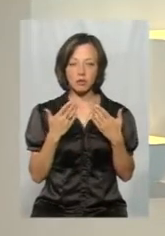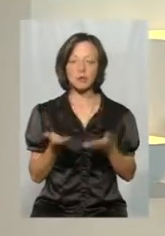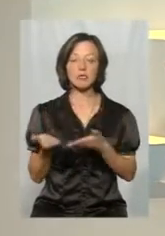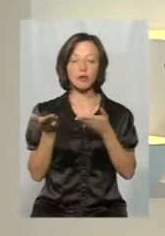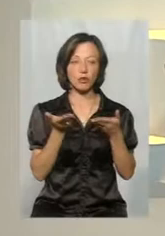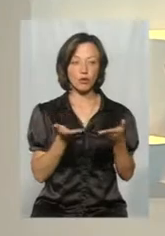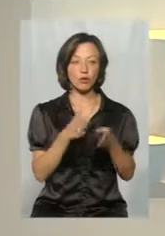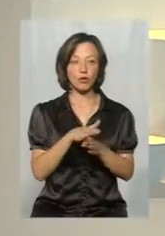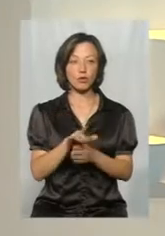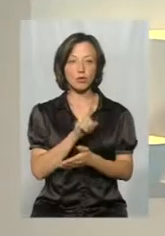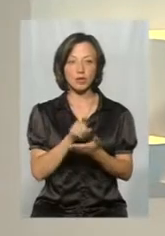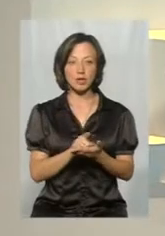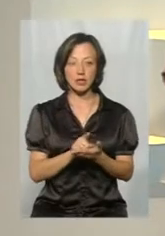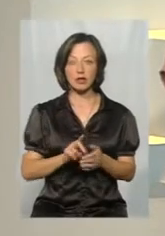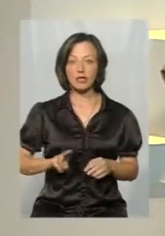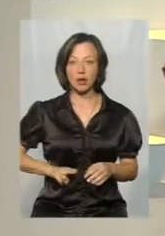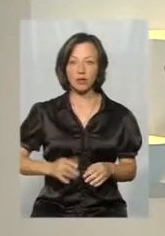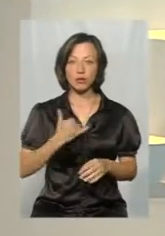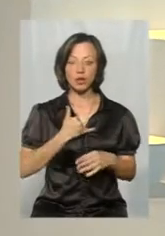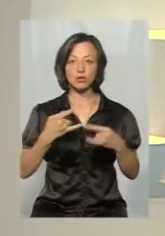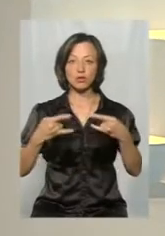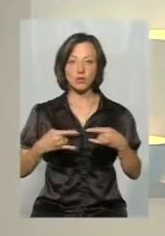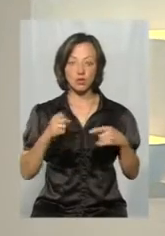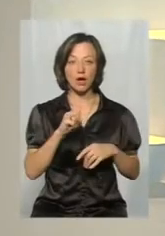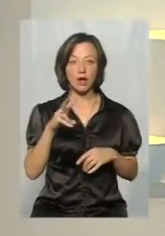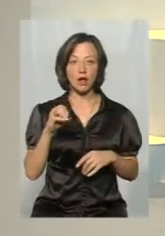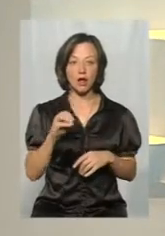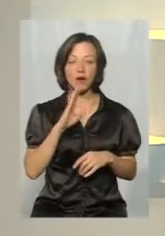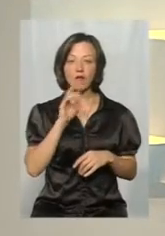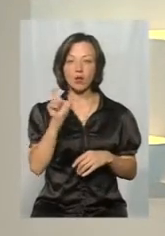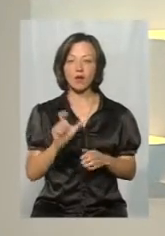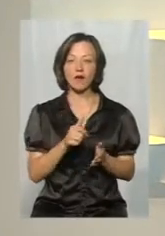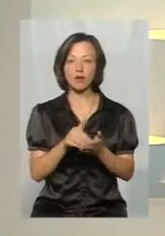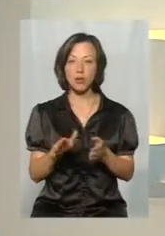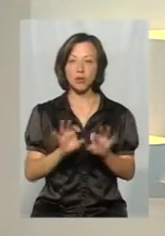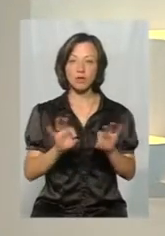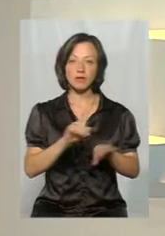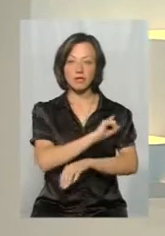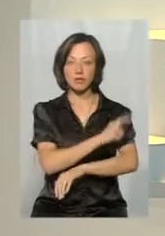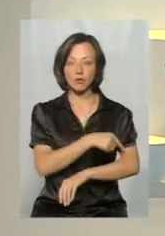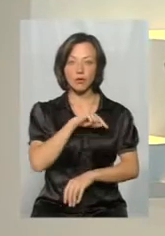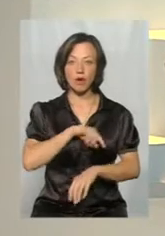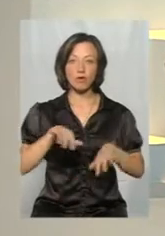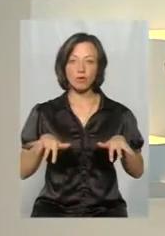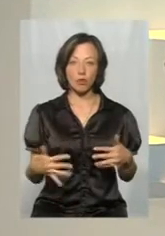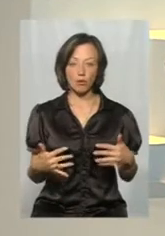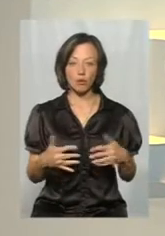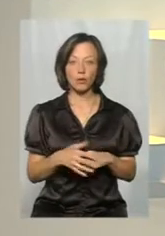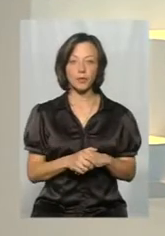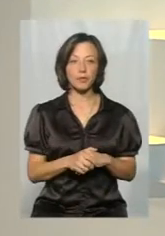запрошували виконуючі обов'язки Славутинки до нас у студію, але вона відмовила, пояснивши це і фізичною, і моральною втомою.